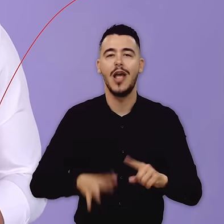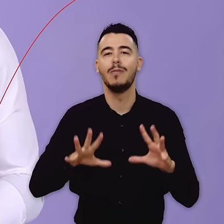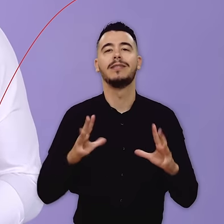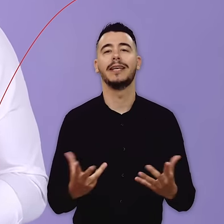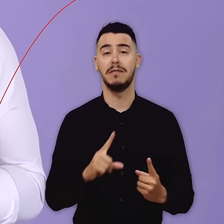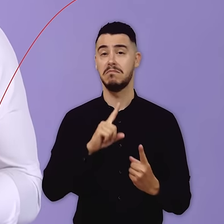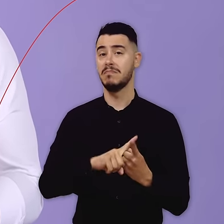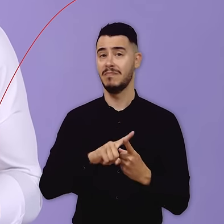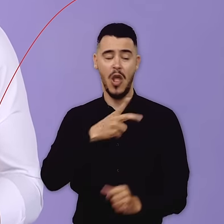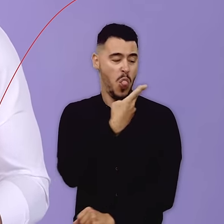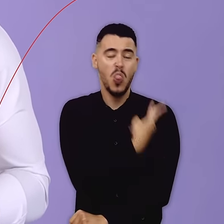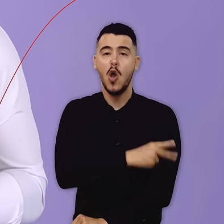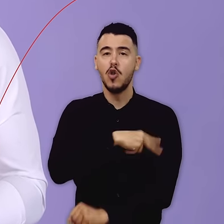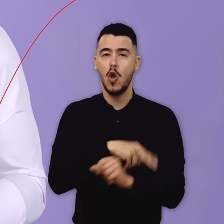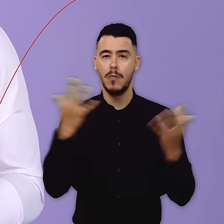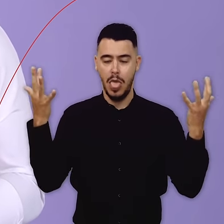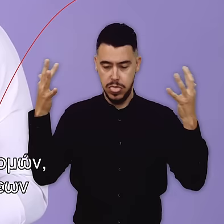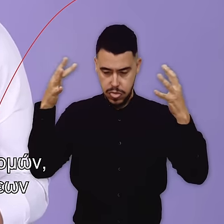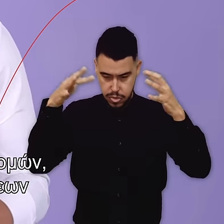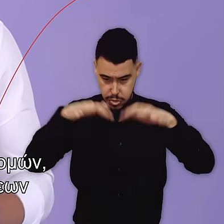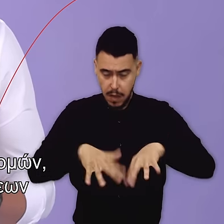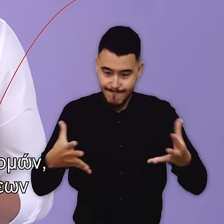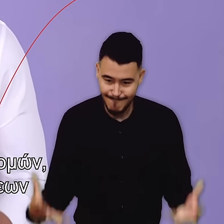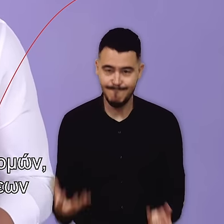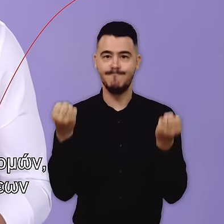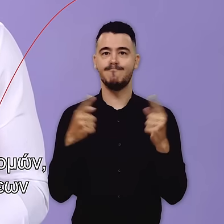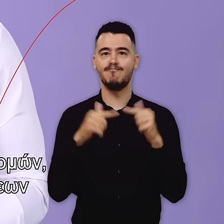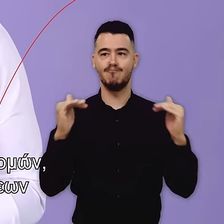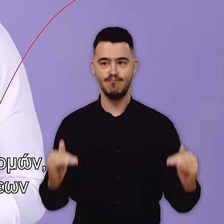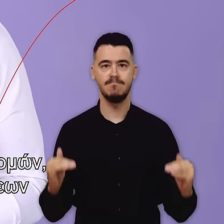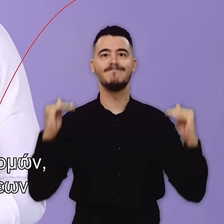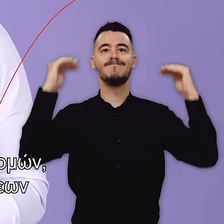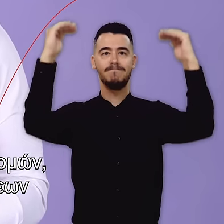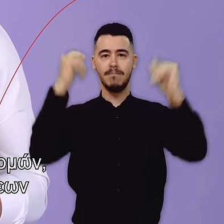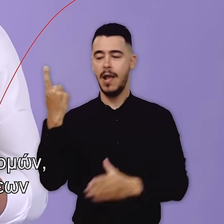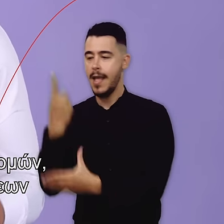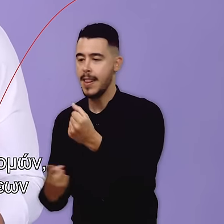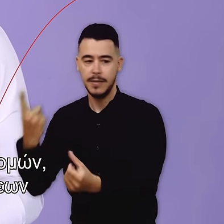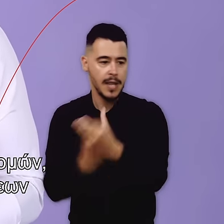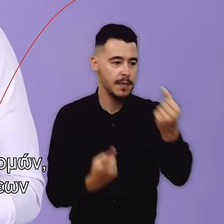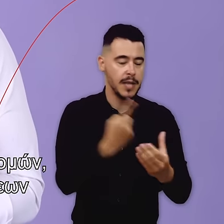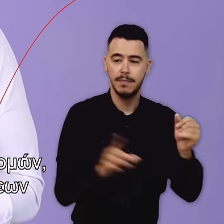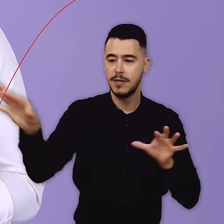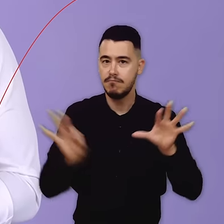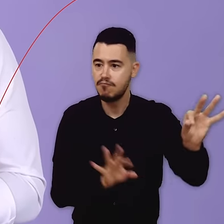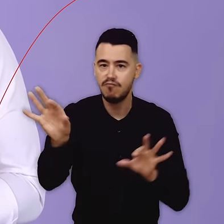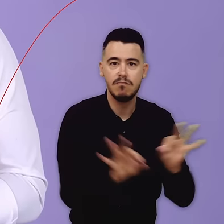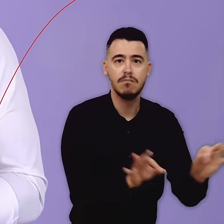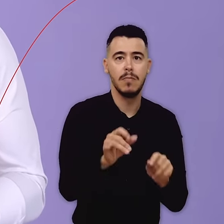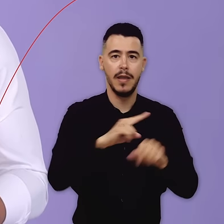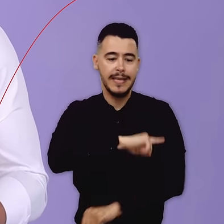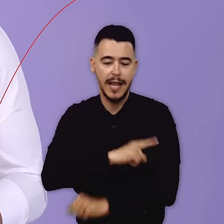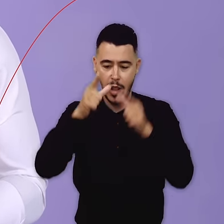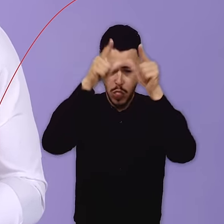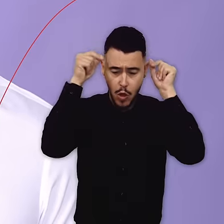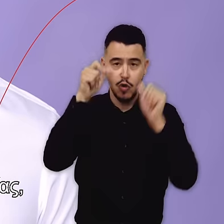1. Βιάσωση του ΕΣΥ από την κατάρρευση, με αναμπάθμιση όλων των υποδομών, κάλυψη όλων των κοινών θέσεων και αύξηση των